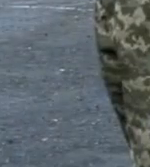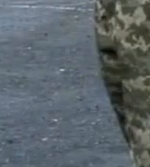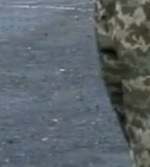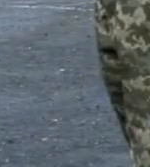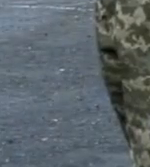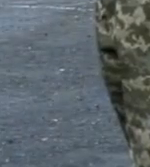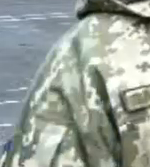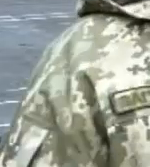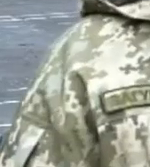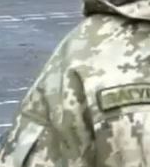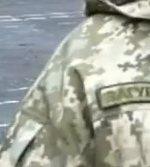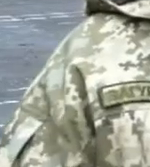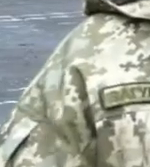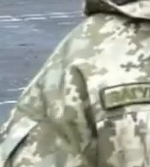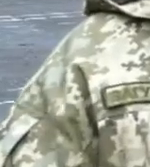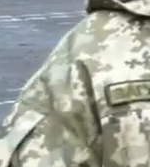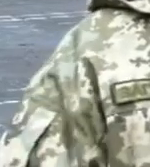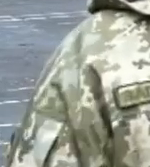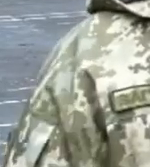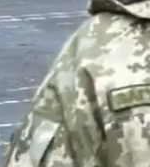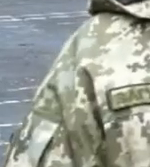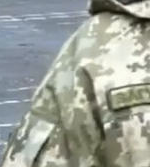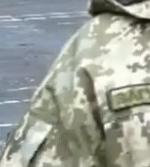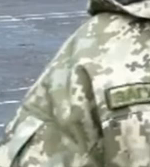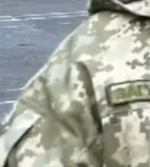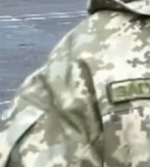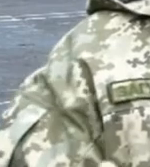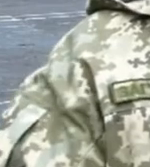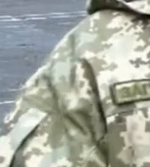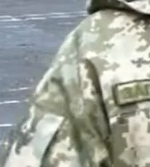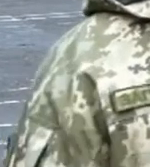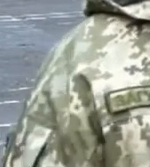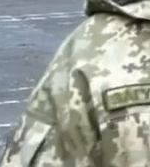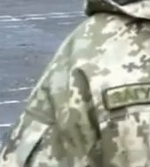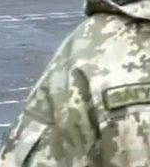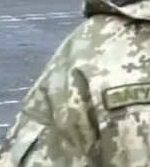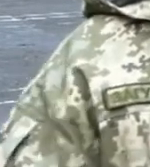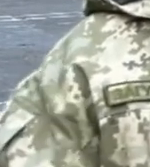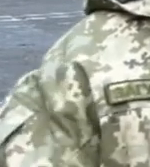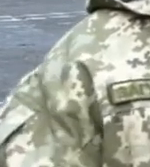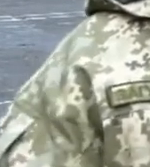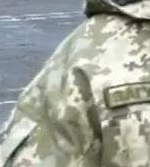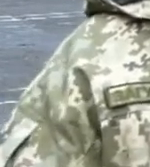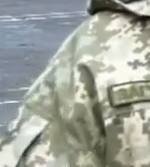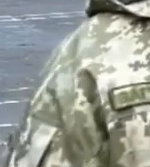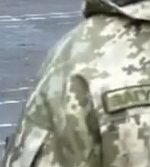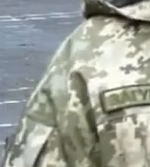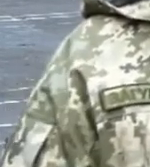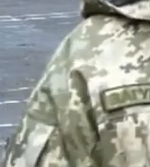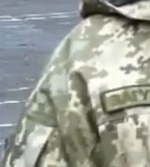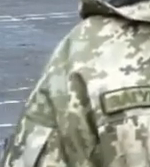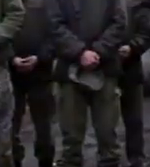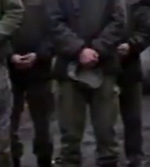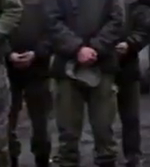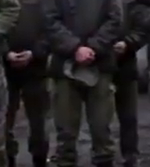зони антитерористичної операції. Така якраз машина, яка потрібна саперам для проведення оперативних робіт на передній лінії та